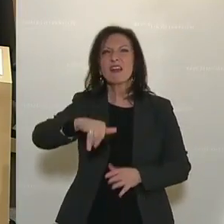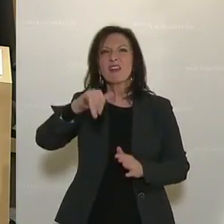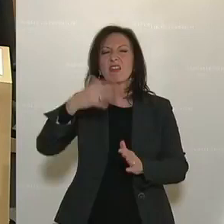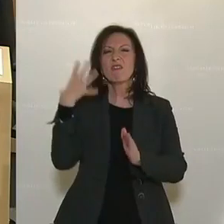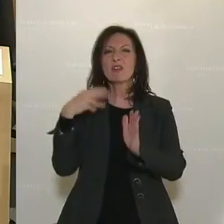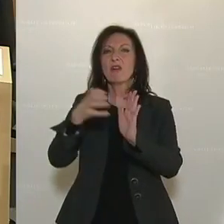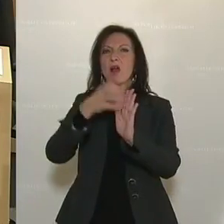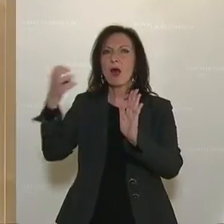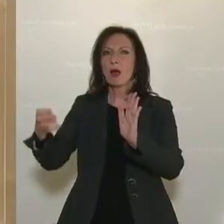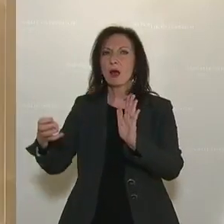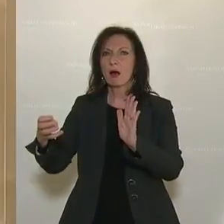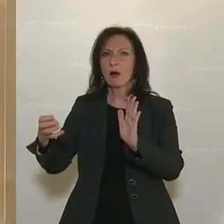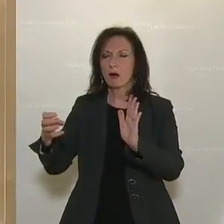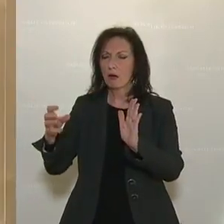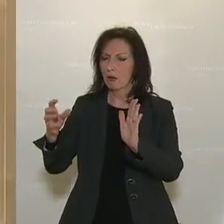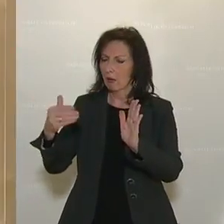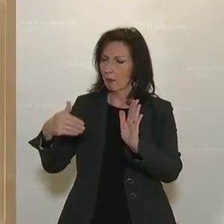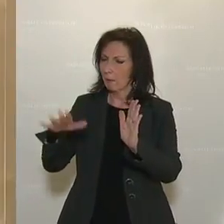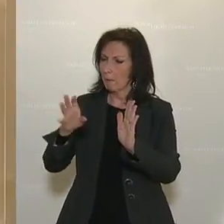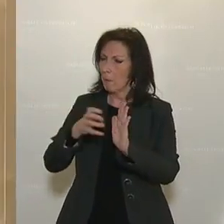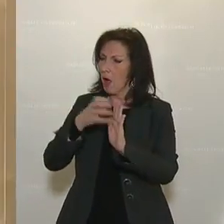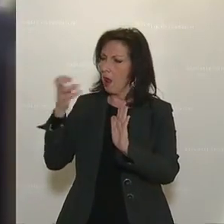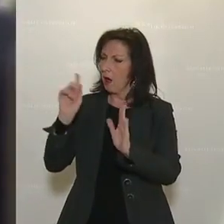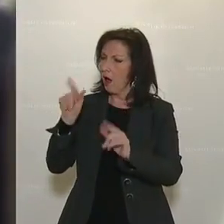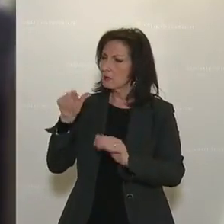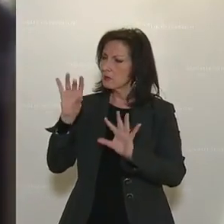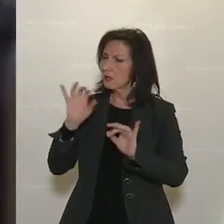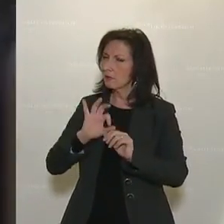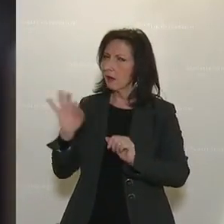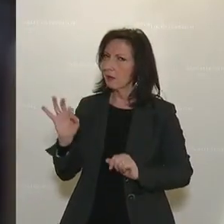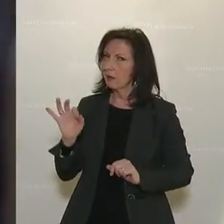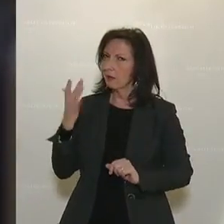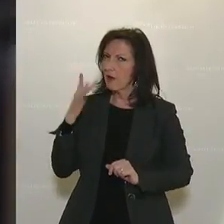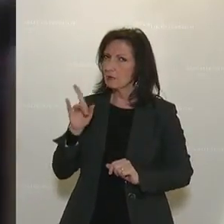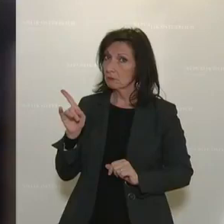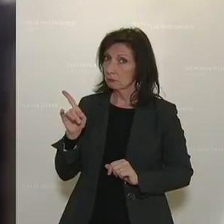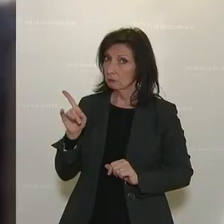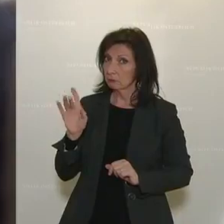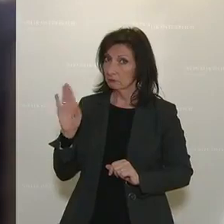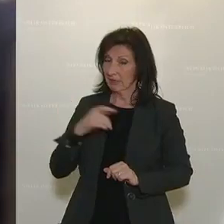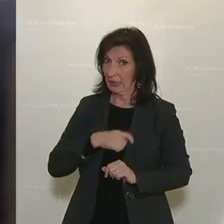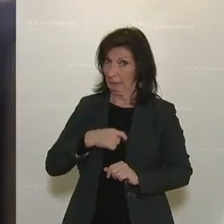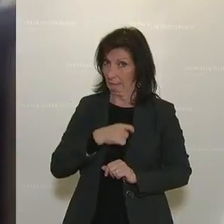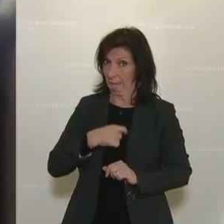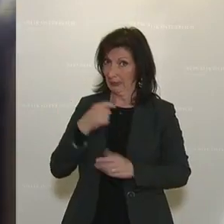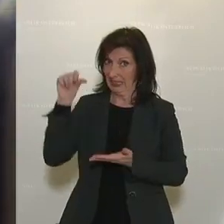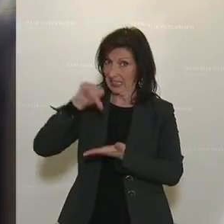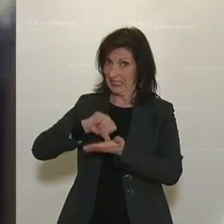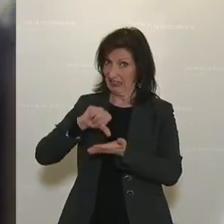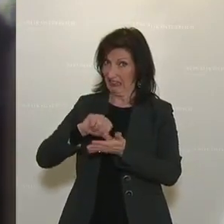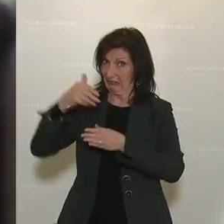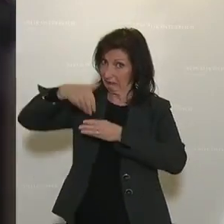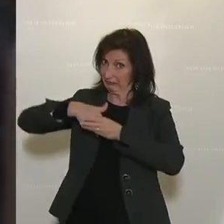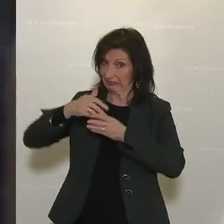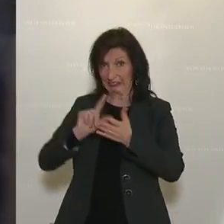geben wird. Das ist ja viel länger, Herr Bundeskanzler, als zehn Tage. Ja, jetzt weiß ich nicht, haben Sie in Ihrer Parteizentrale eine Zeitmaschine,